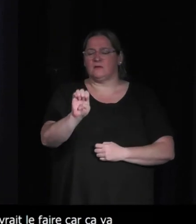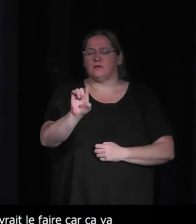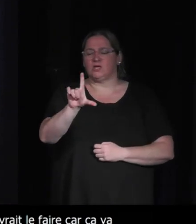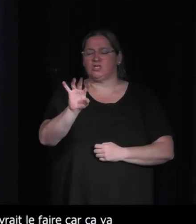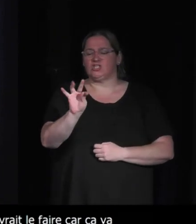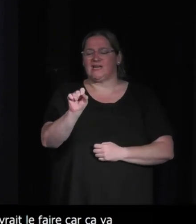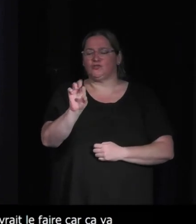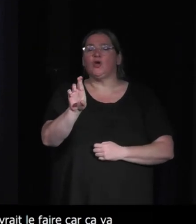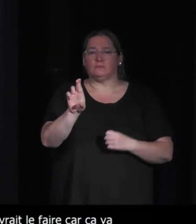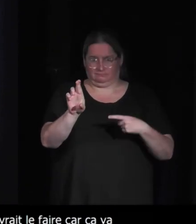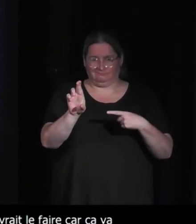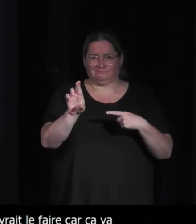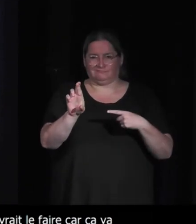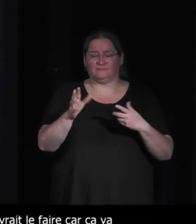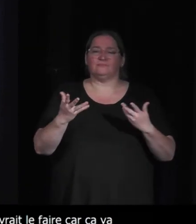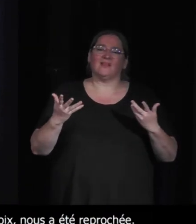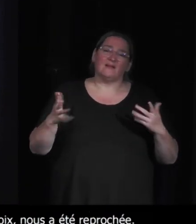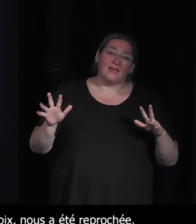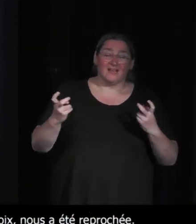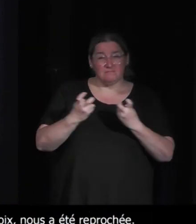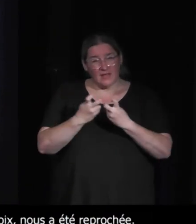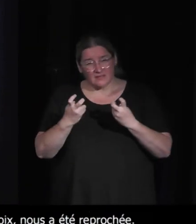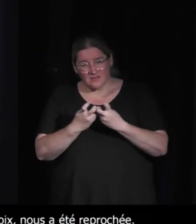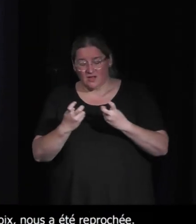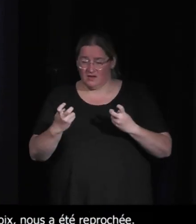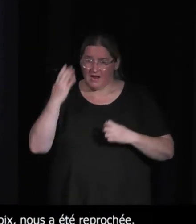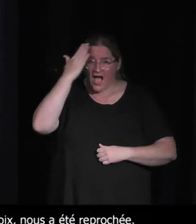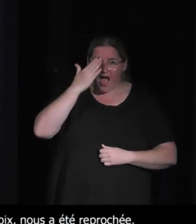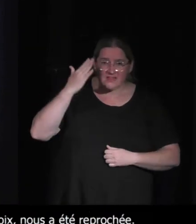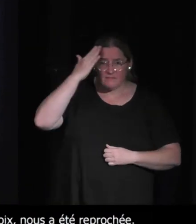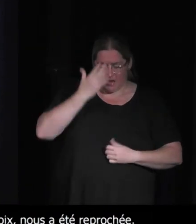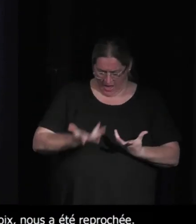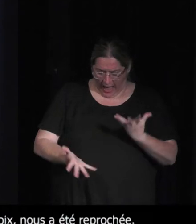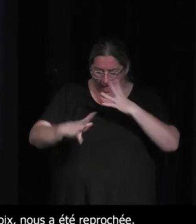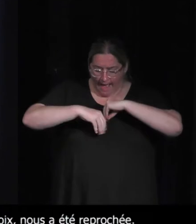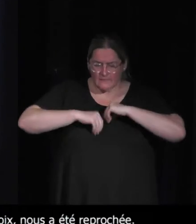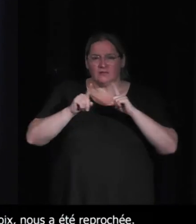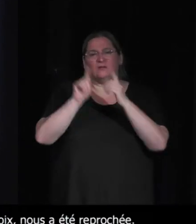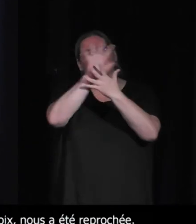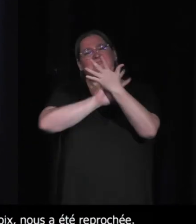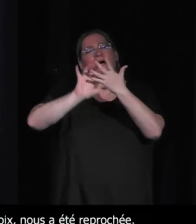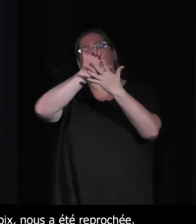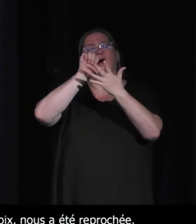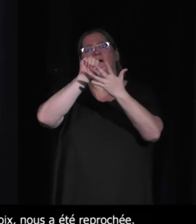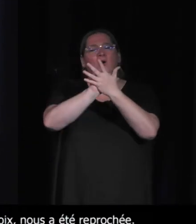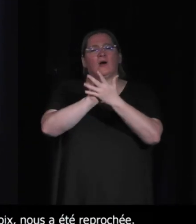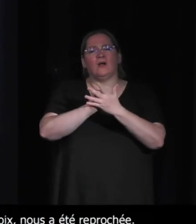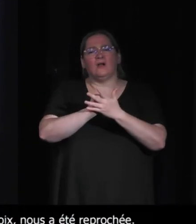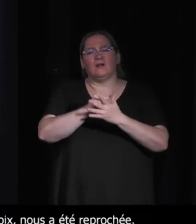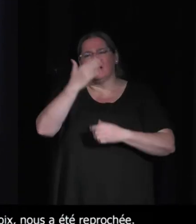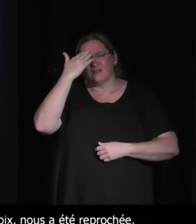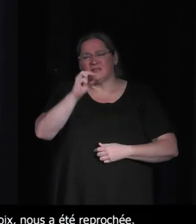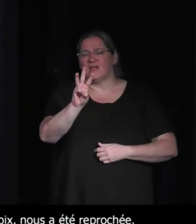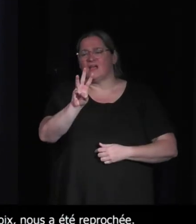quelques exemples vraiment mais par contre incarné façon chamanique et tout ça on le voit de plus en plus finalement il y a Wild qui a été annoncé il a très longtemps